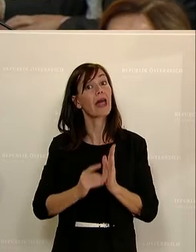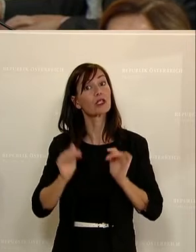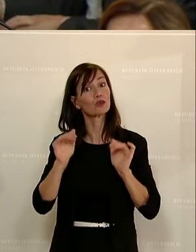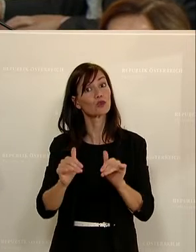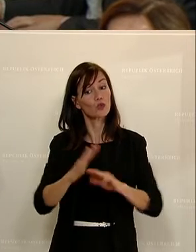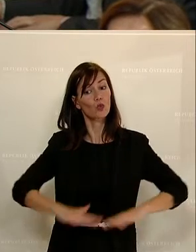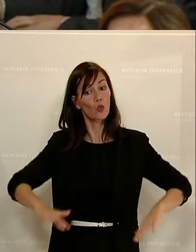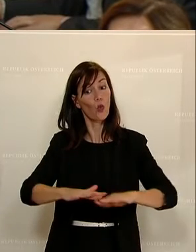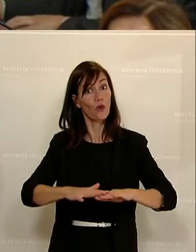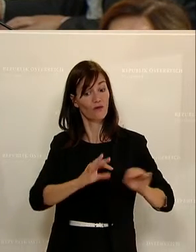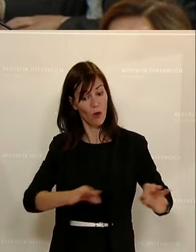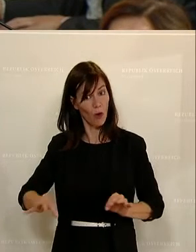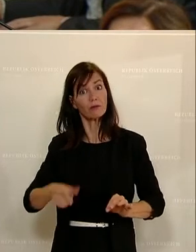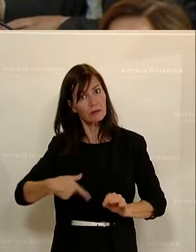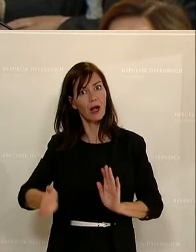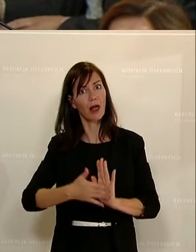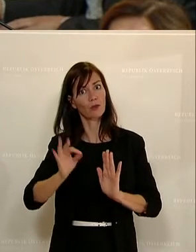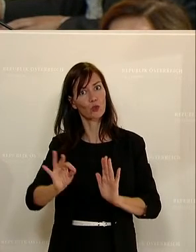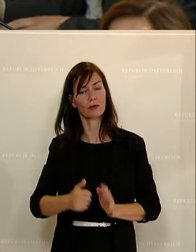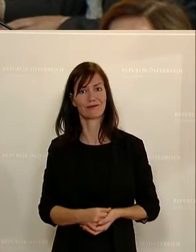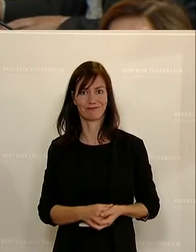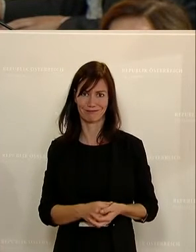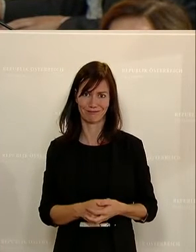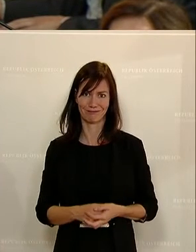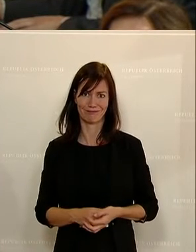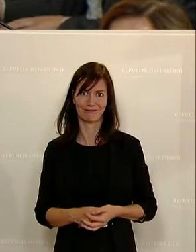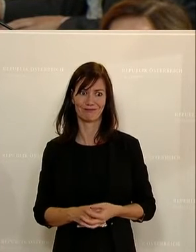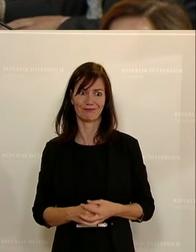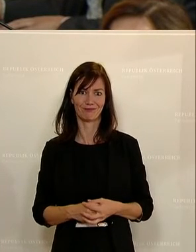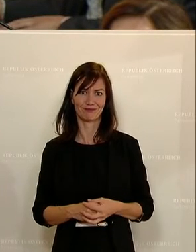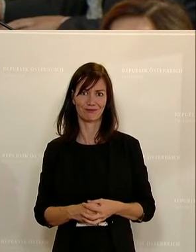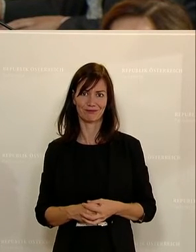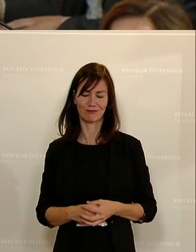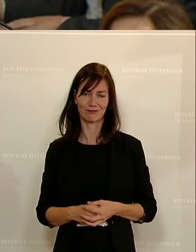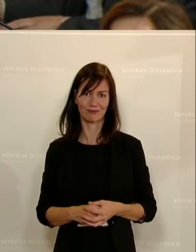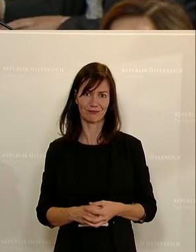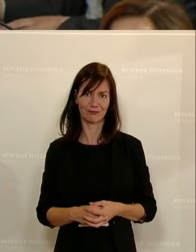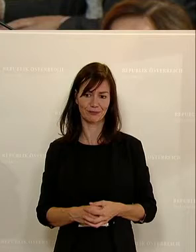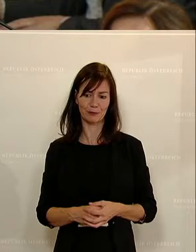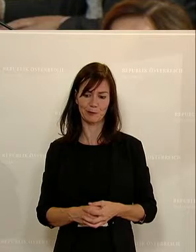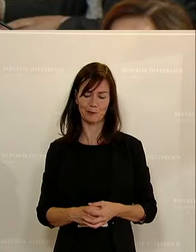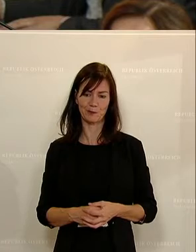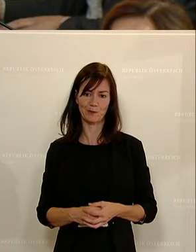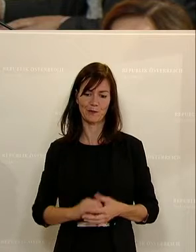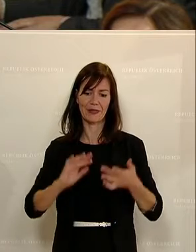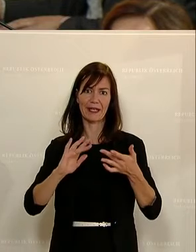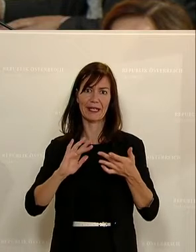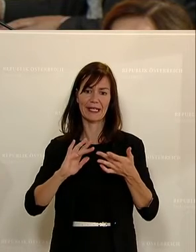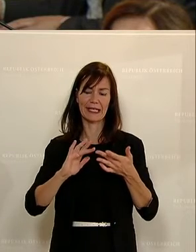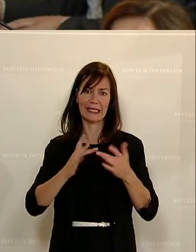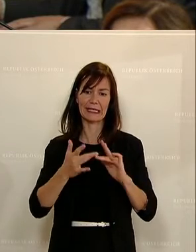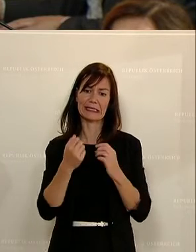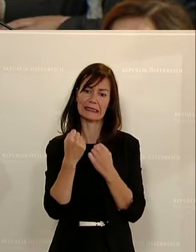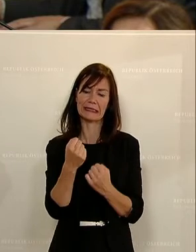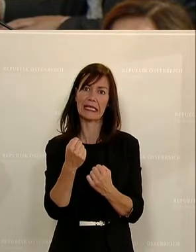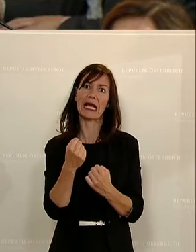welchen Punkten kommen noch, Herr Staatssekretär? Ich möchte ganz besonders auch den Bereich der Cyber Security und Cyber Defense